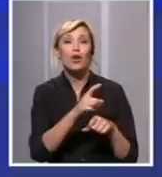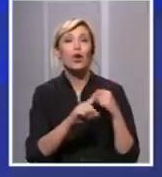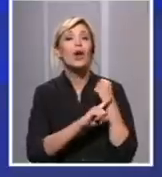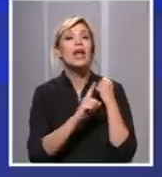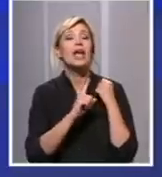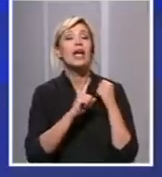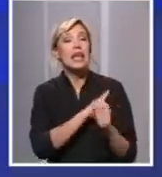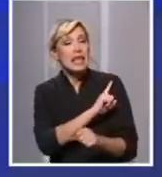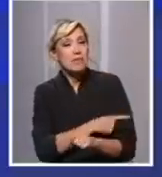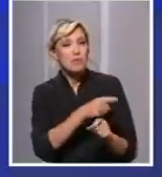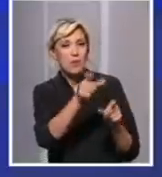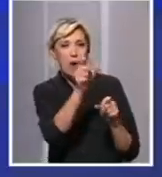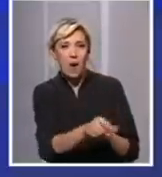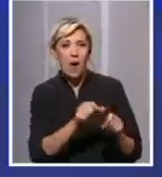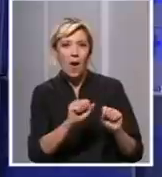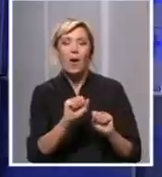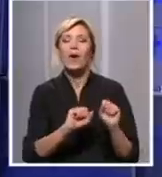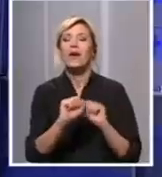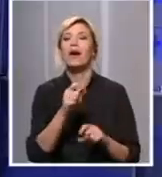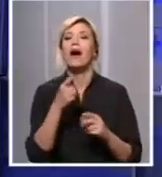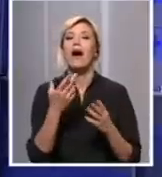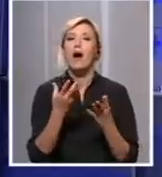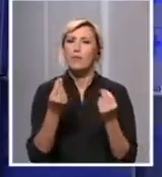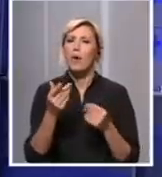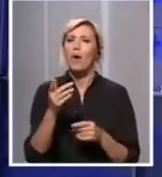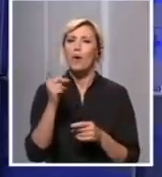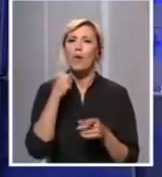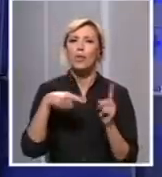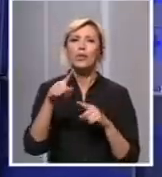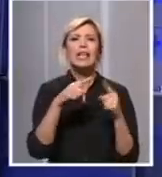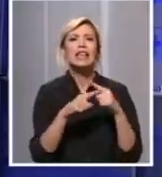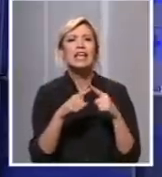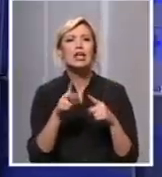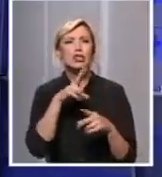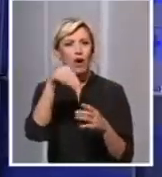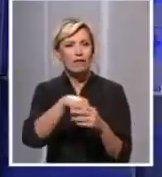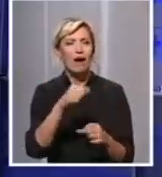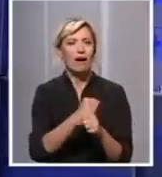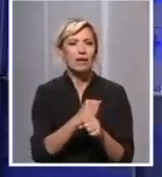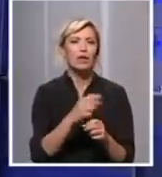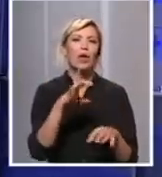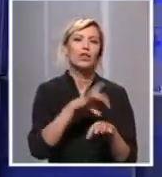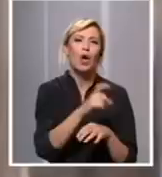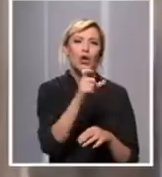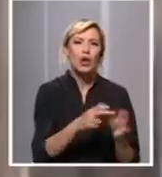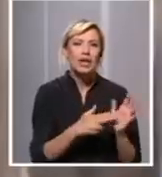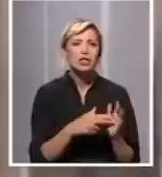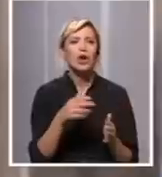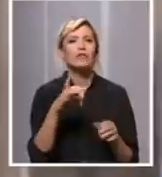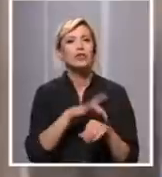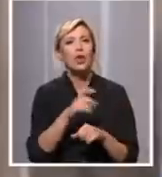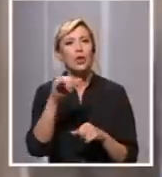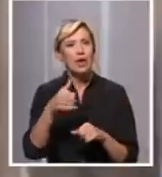cele epidemije. Puno ljudi iz Tiršove klinike je angažovano i doktor Nestorović i doktor Janković.